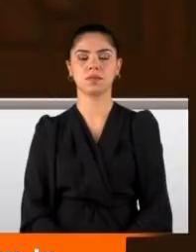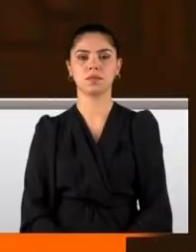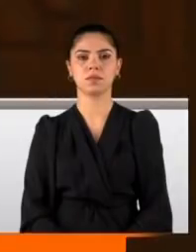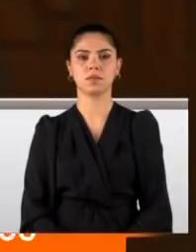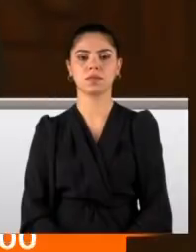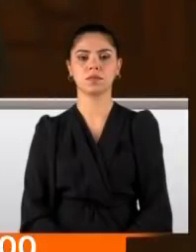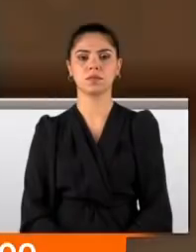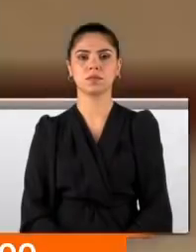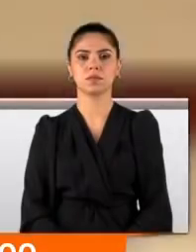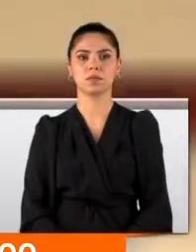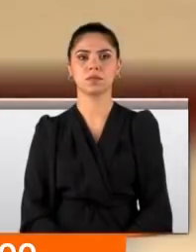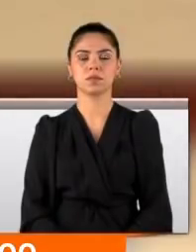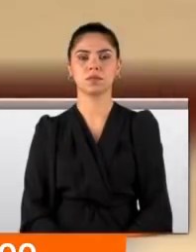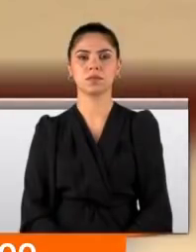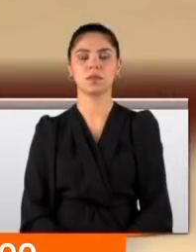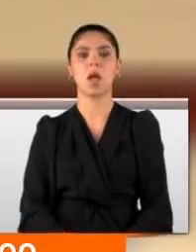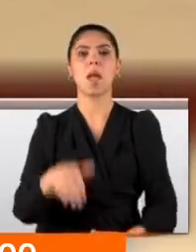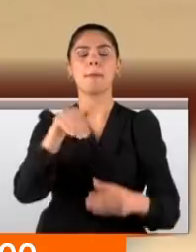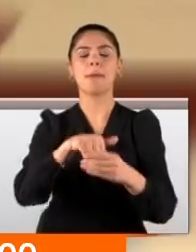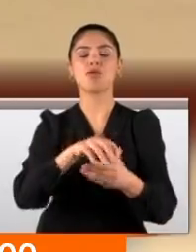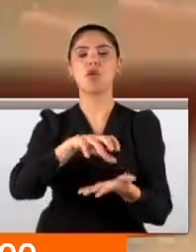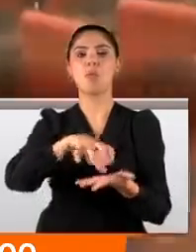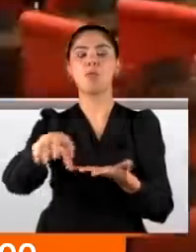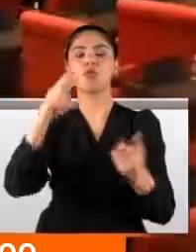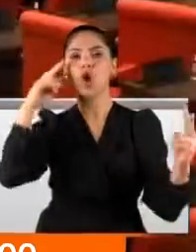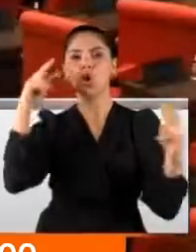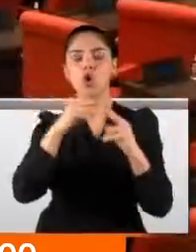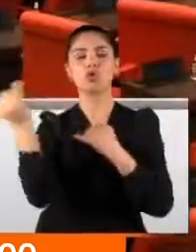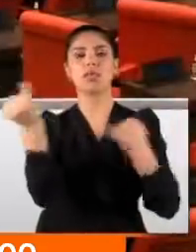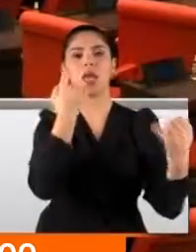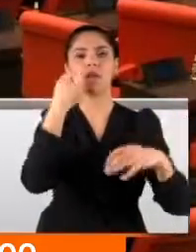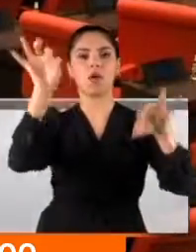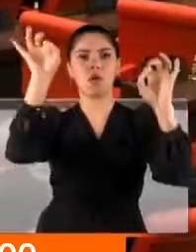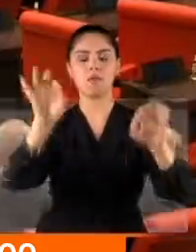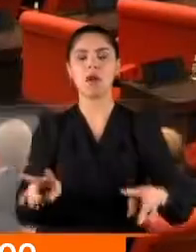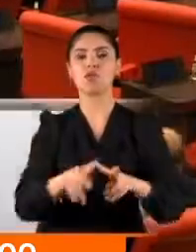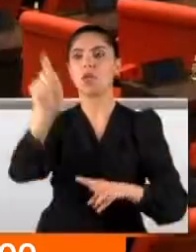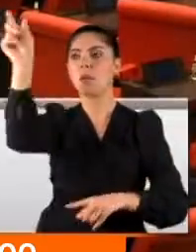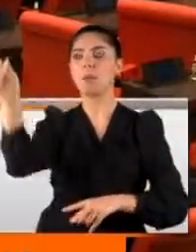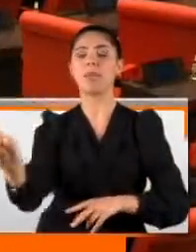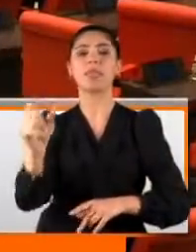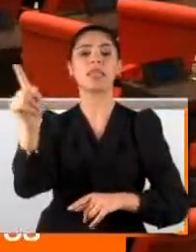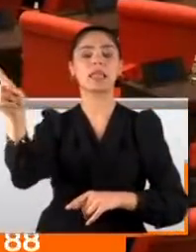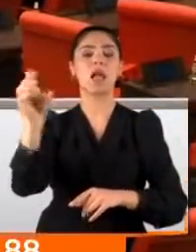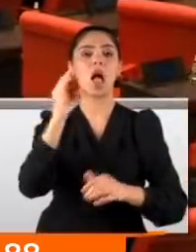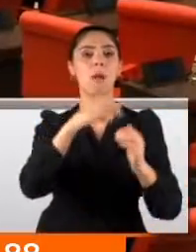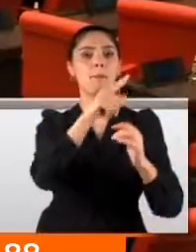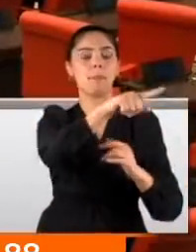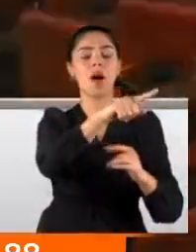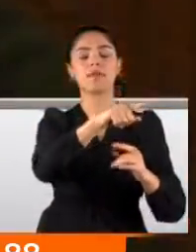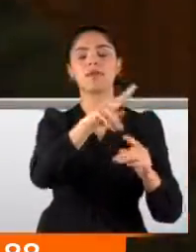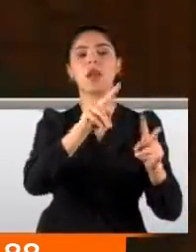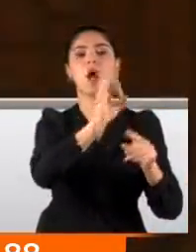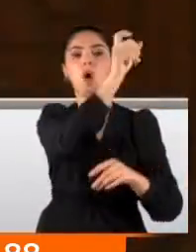Benim. Meclisteki bütçe maratonu tartışmayla başladı. Dervişoğlu'na AK Partili Osman Aşkın Bak tepki